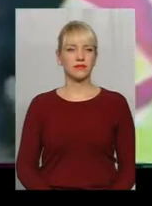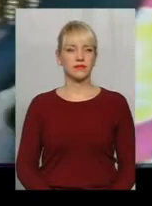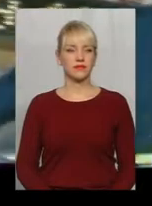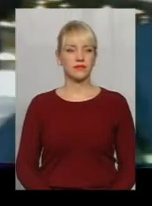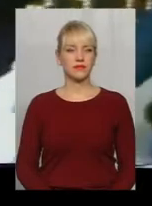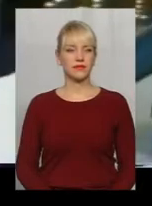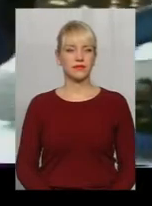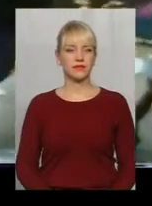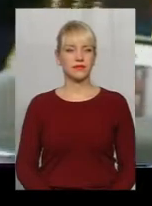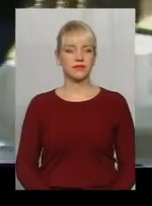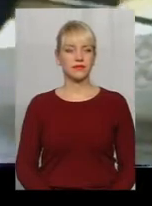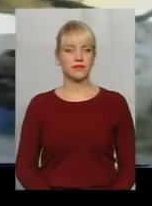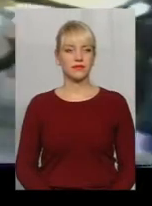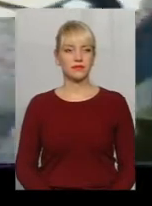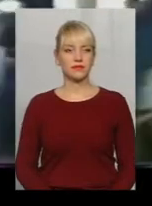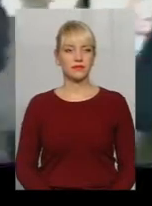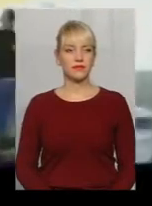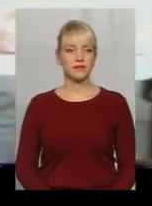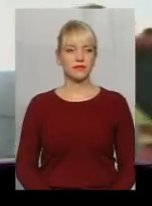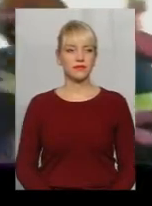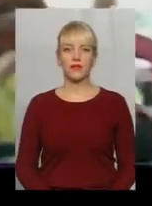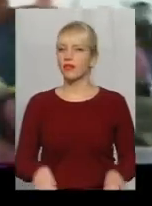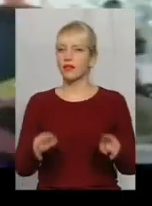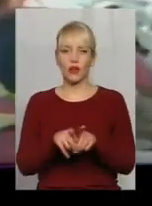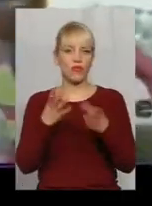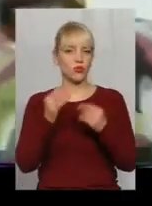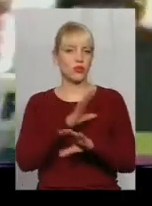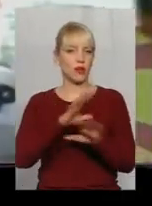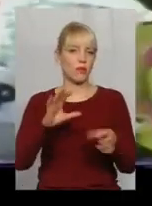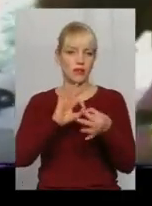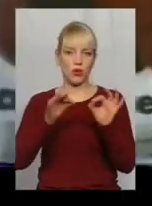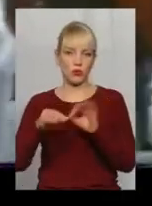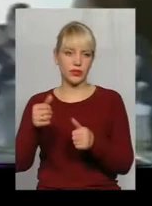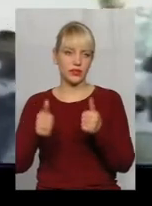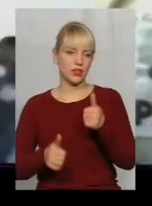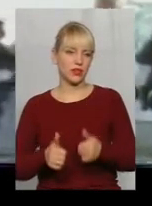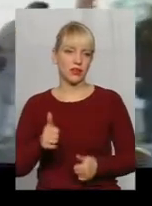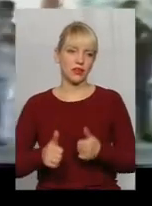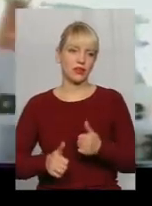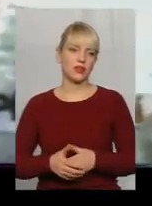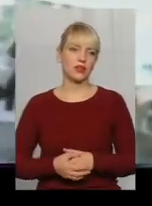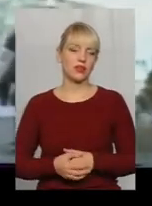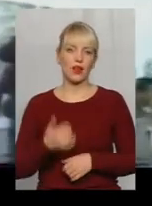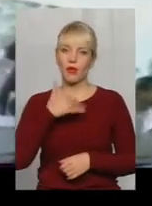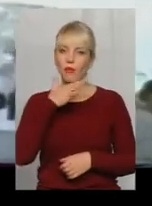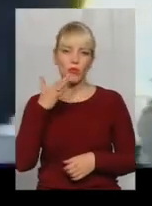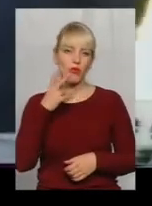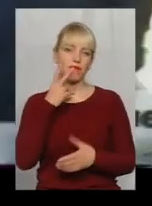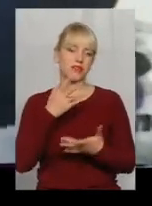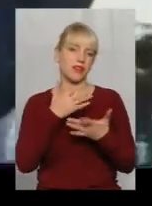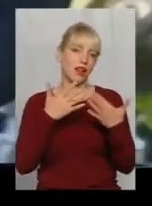Дуже здорово, приветствую! О, такого ще не було на Олимпийських юзах. Я багато видів різних